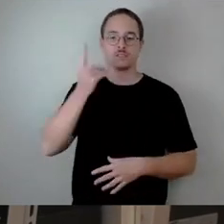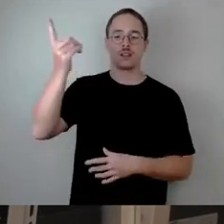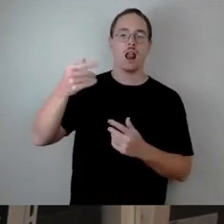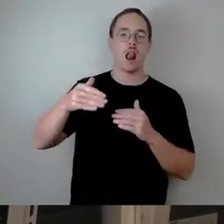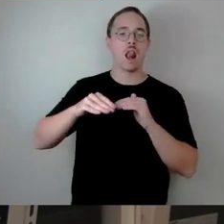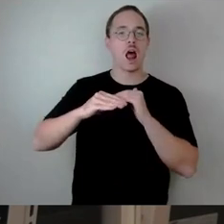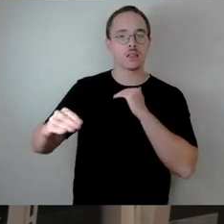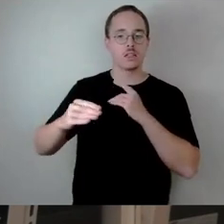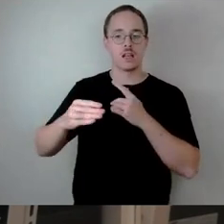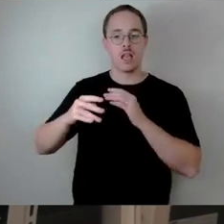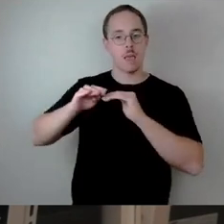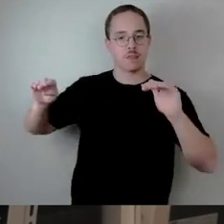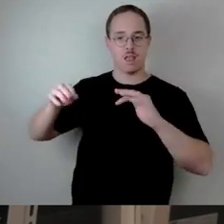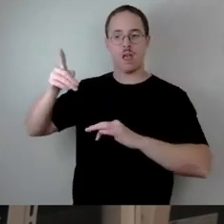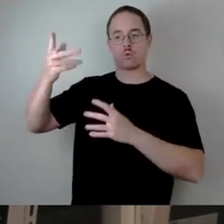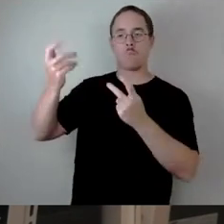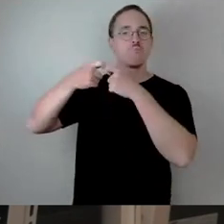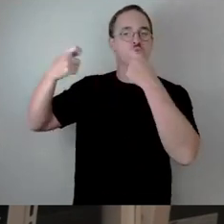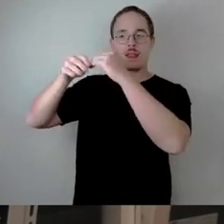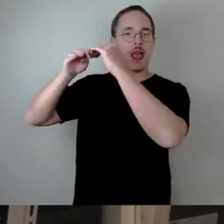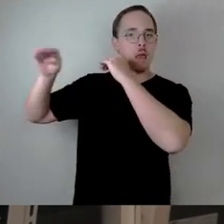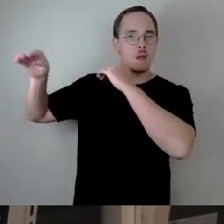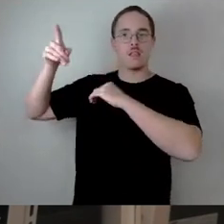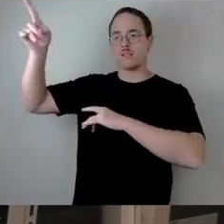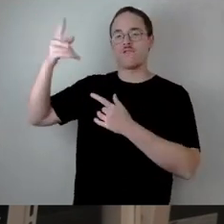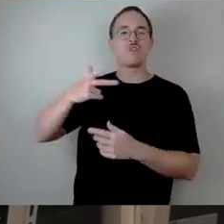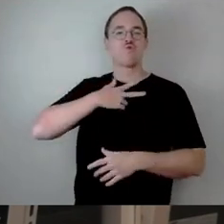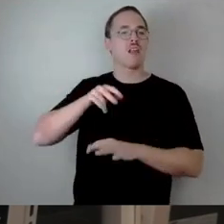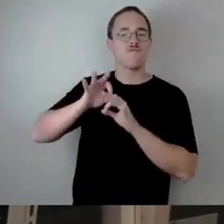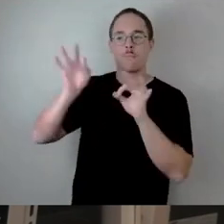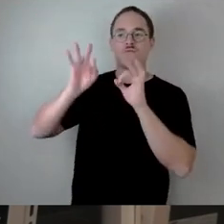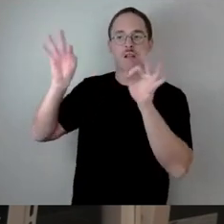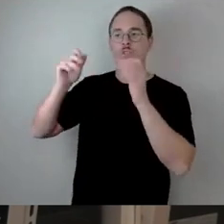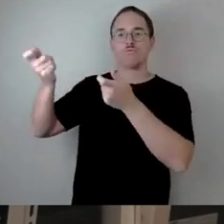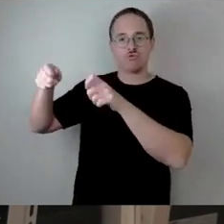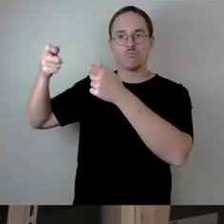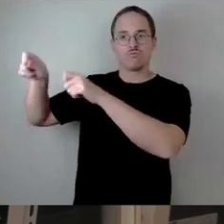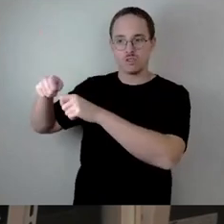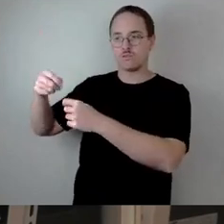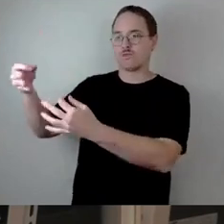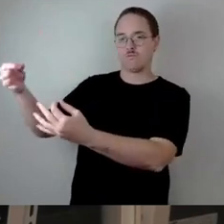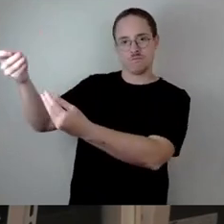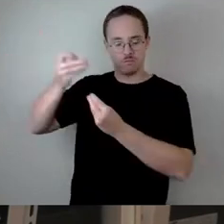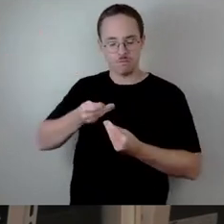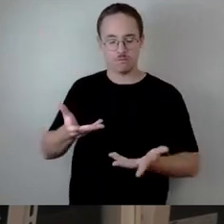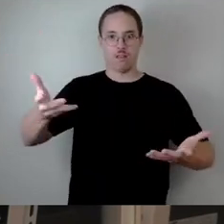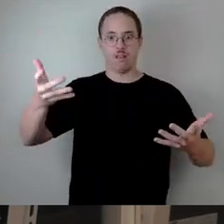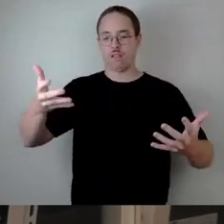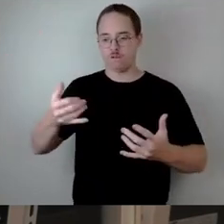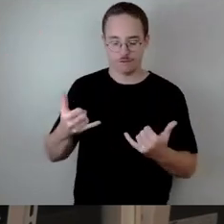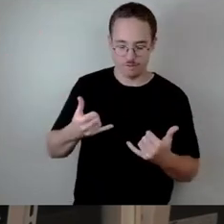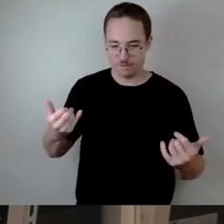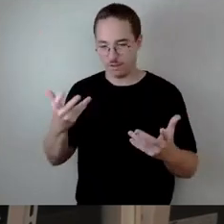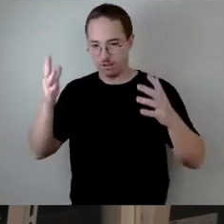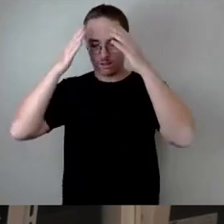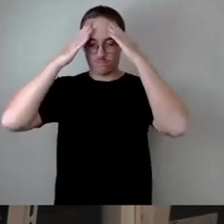beschließt und wir in der Finanzierung hinterher rennen. Aber den konkreten Menschen, denen hilft es. Und das muss man erstmal als positiv